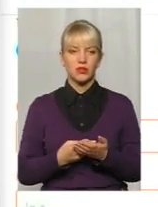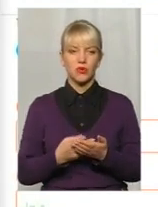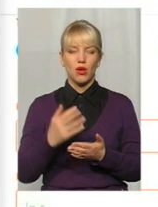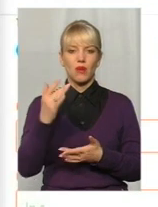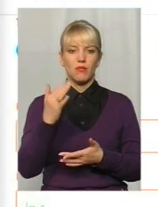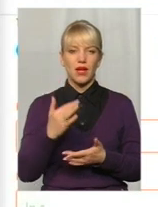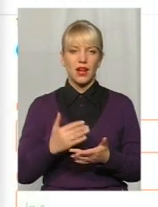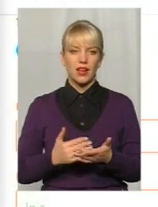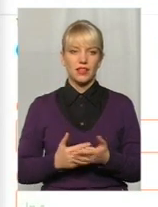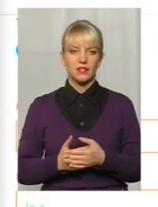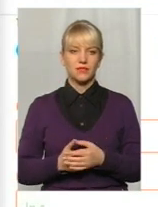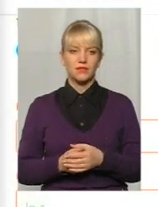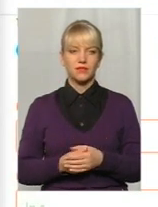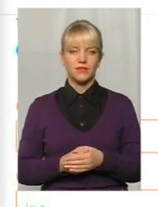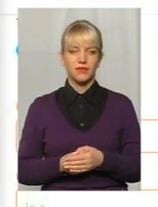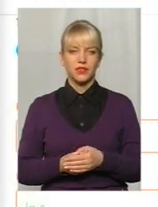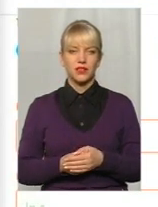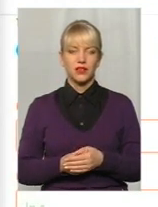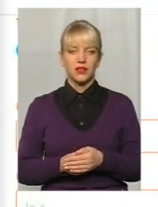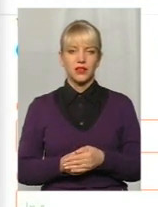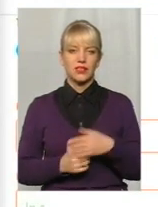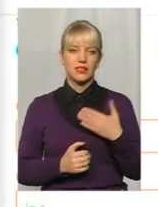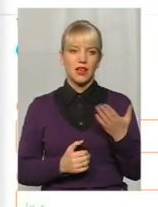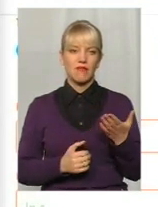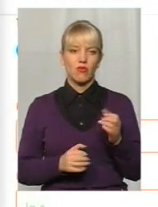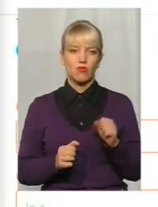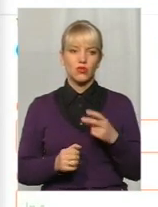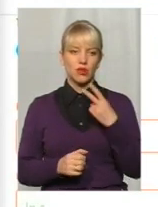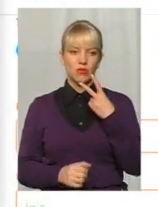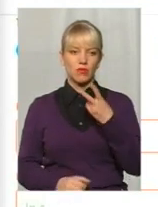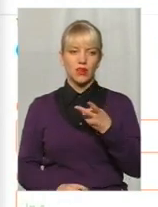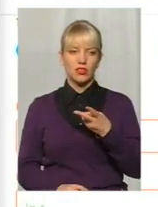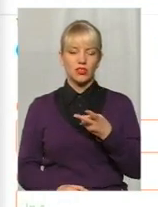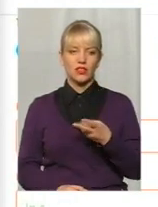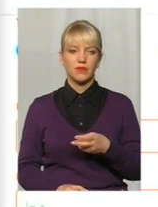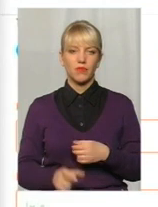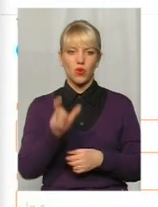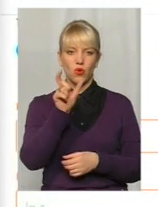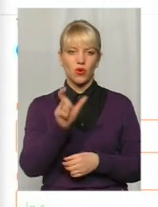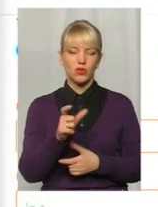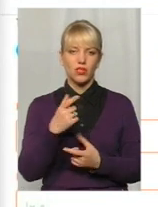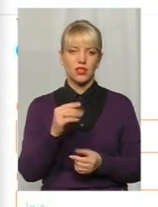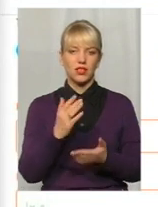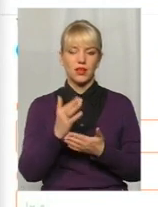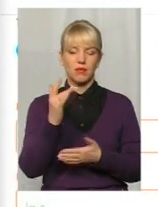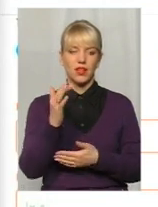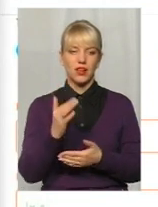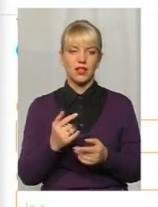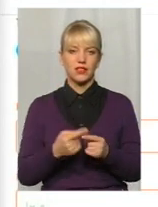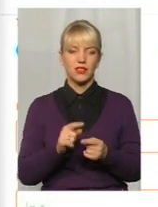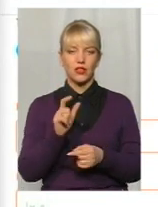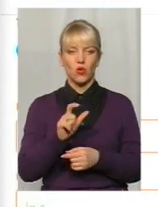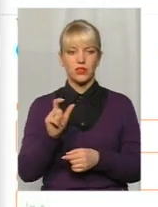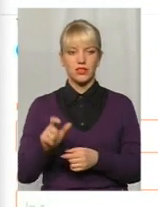перелік. З лівого боку можна побачити розділ, в якому є перелік цих